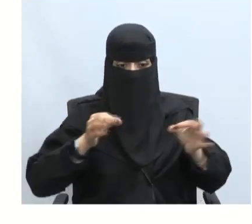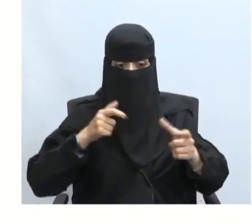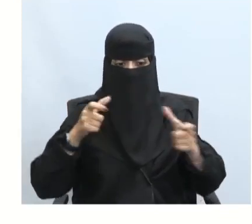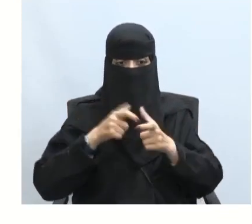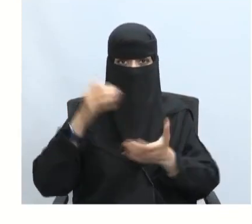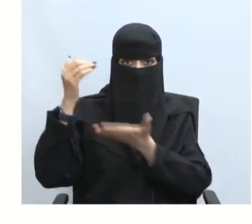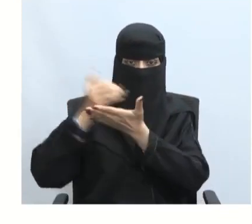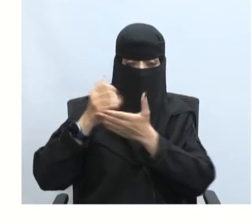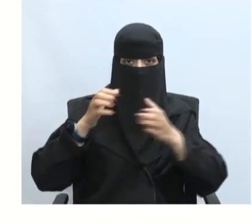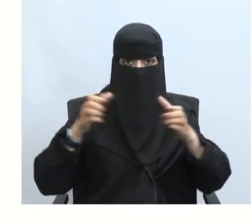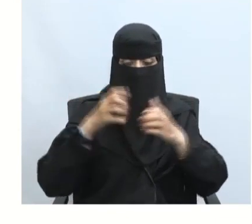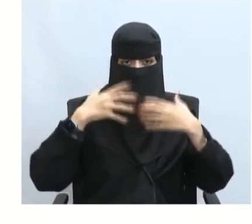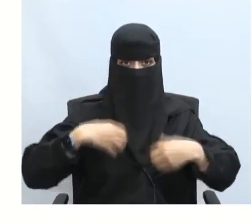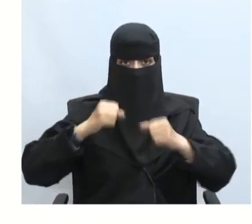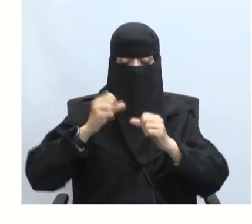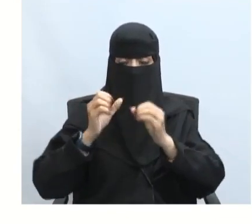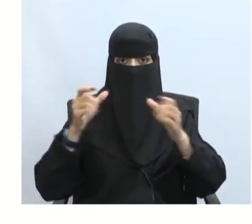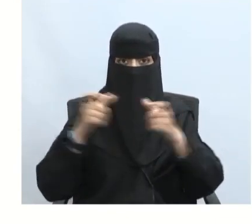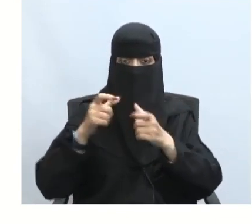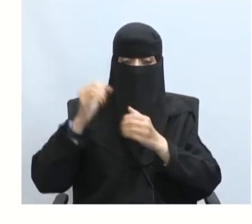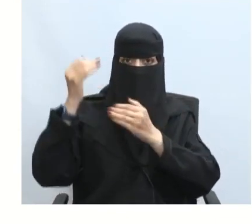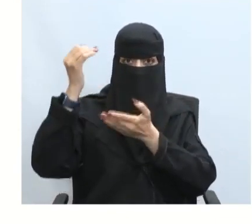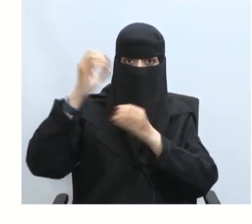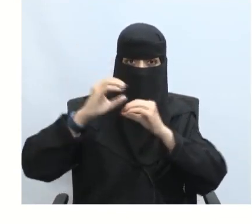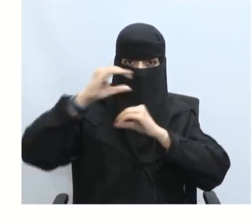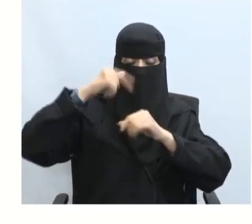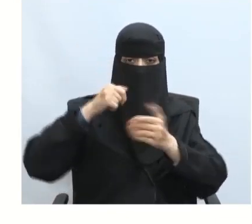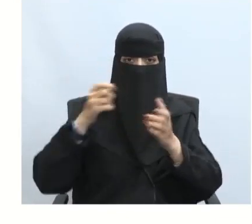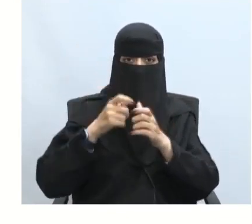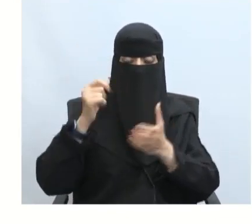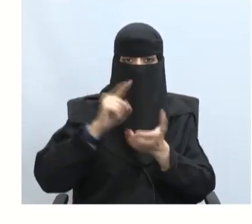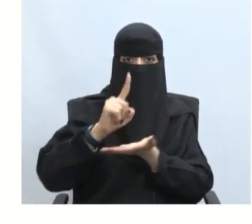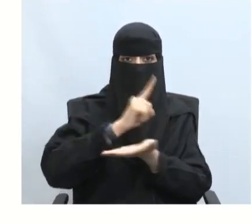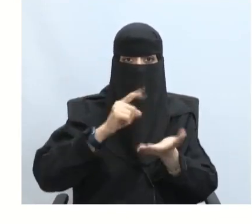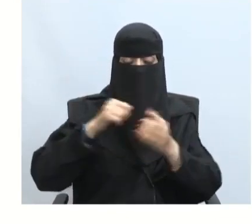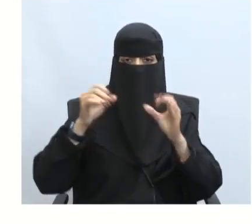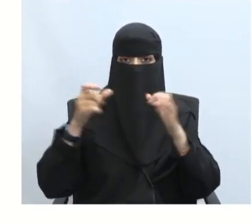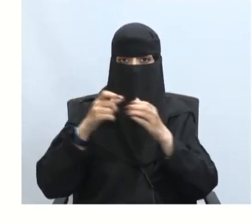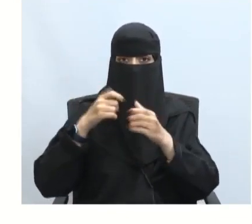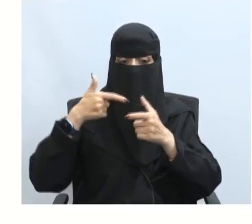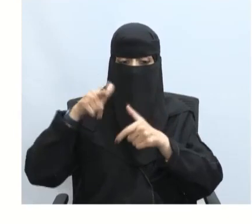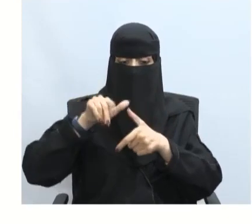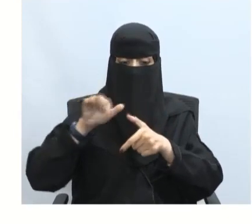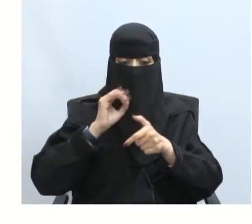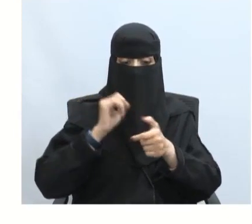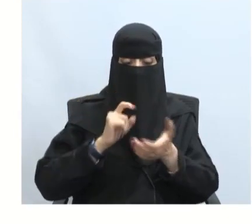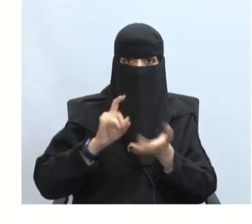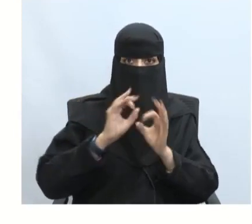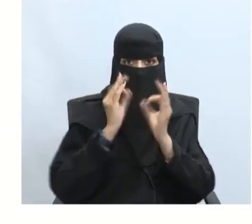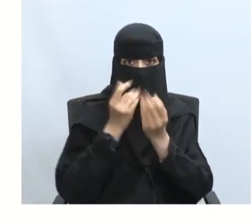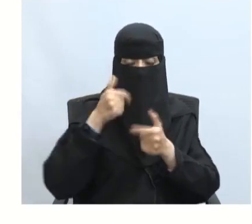صحية أزمة إدارية أزمة بيئية أزمة اجتماعية أزمة أسرية هنا